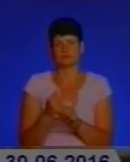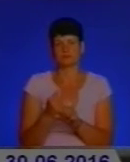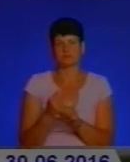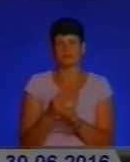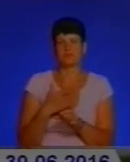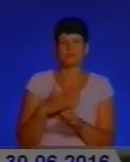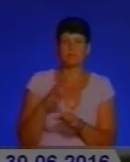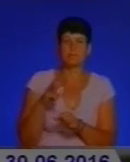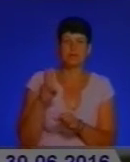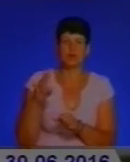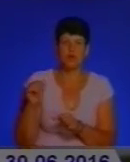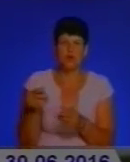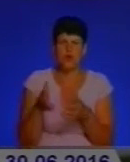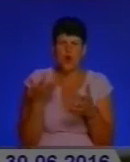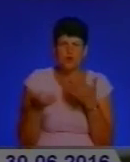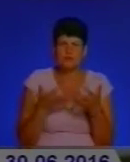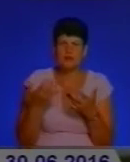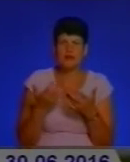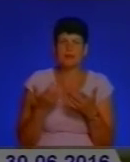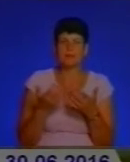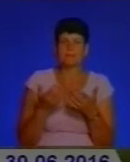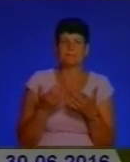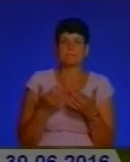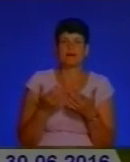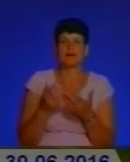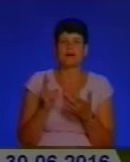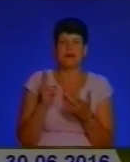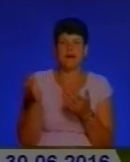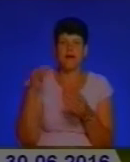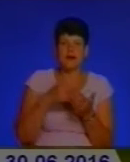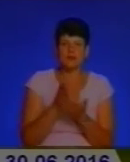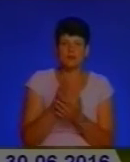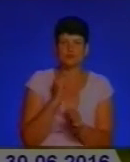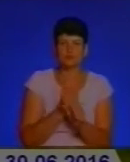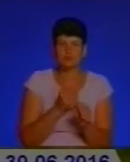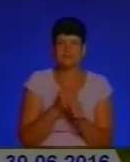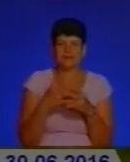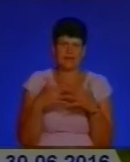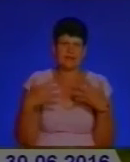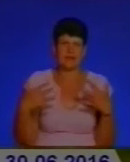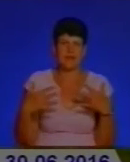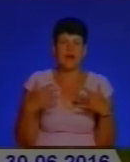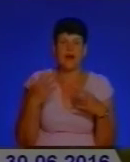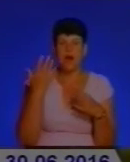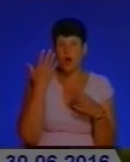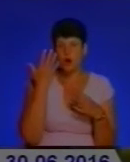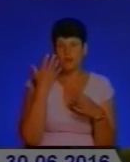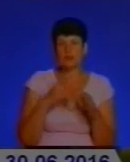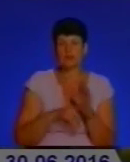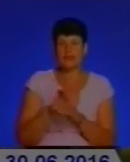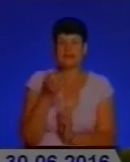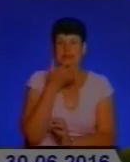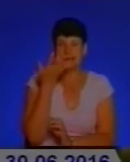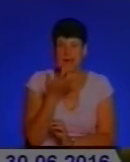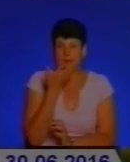мінерологію, петрографію, розбираємо підйом геологічної карти, робити, радіометрію робити. А вже коли настає тепло, ми